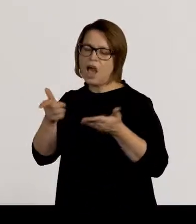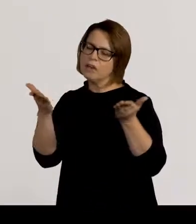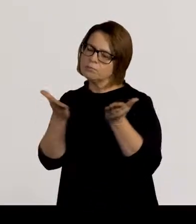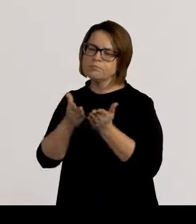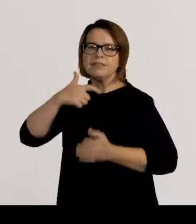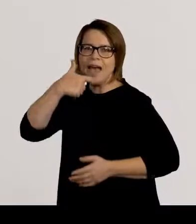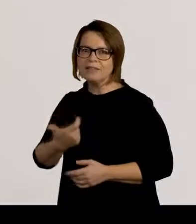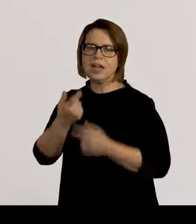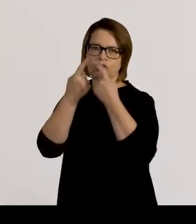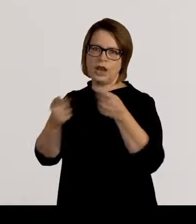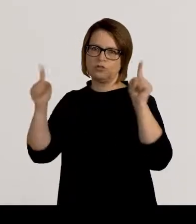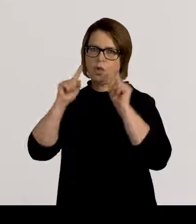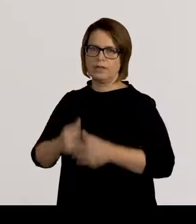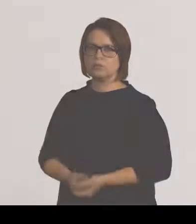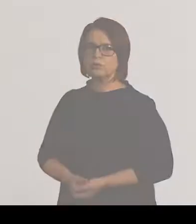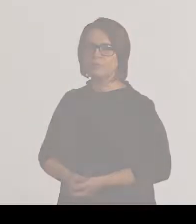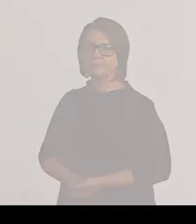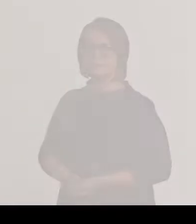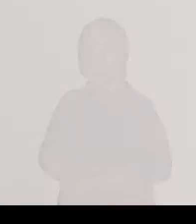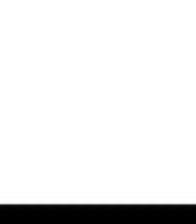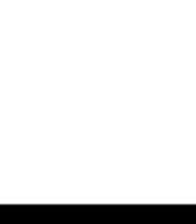najstaršie svojho druhu na Slovensku.